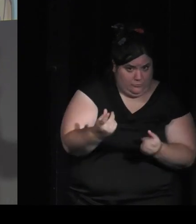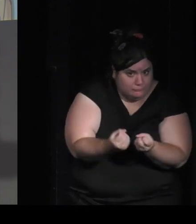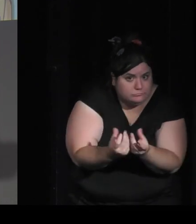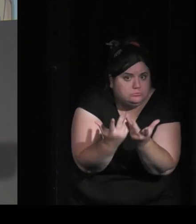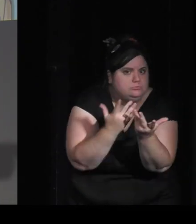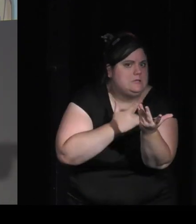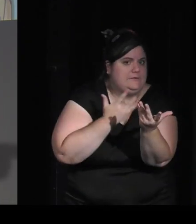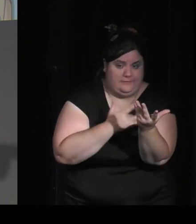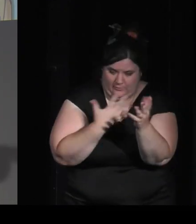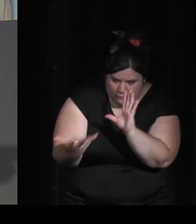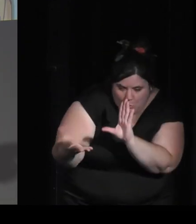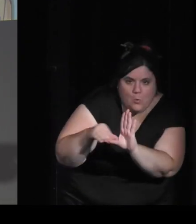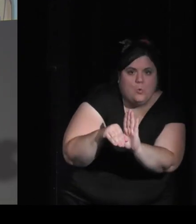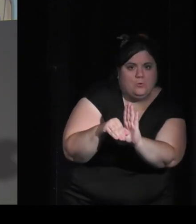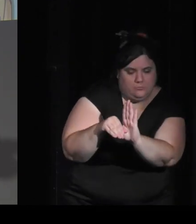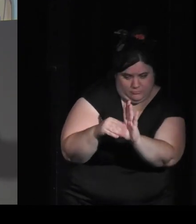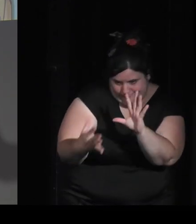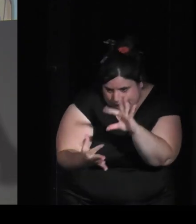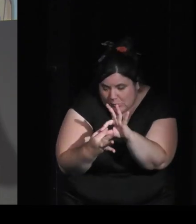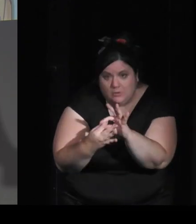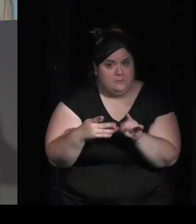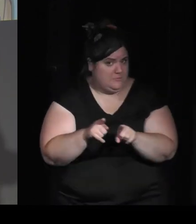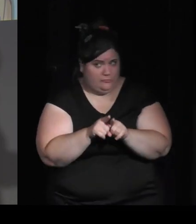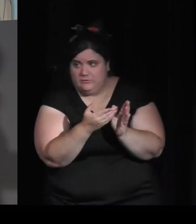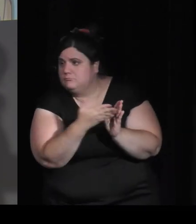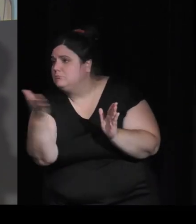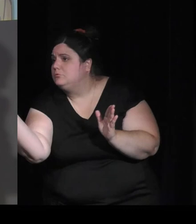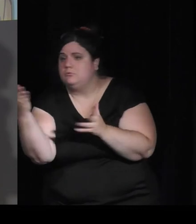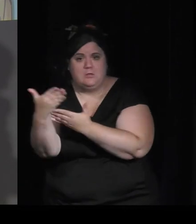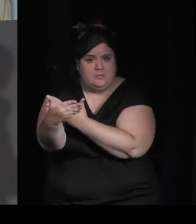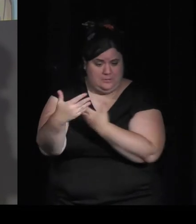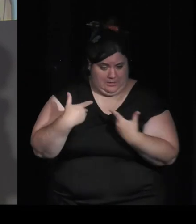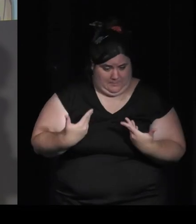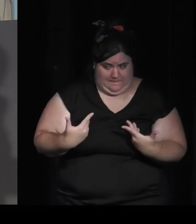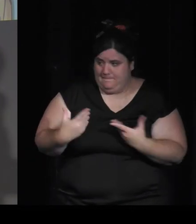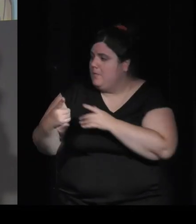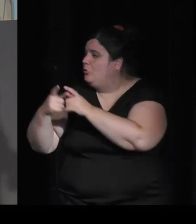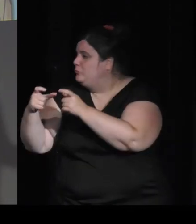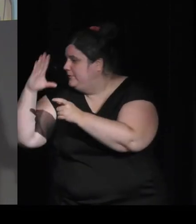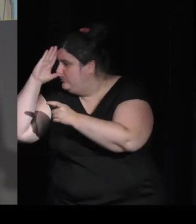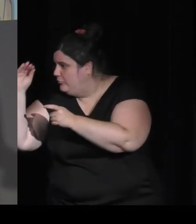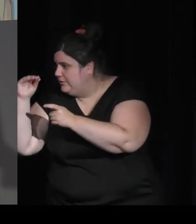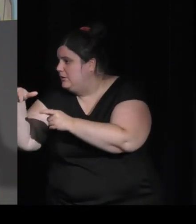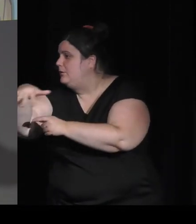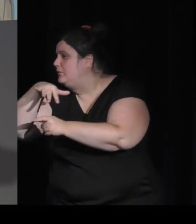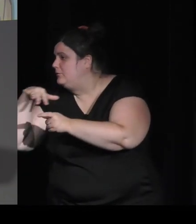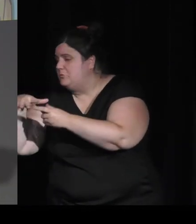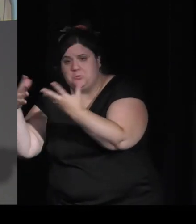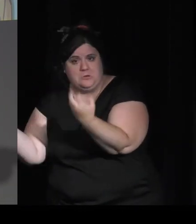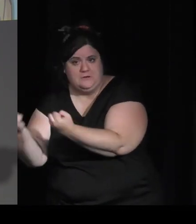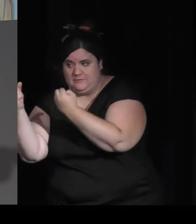chaire est installée cette chaire mais également sur des domaines liés aux activités du mécène pourquoi une chaire